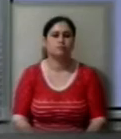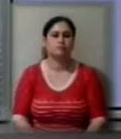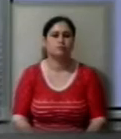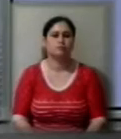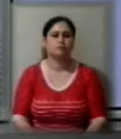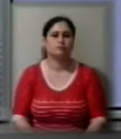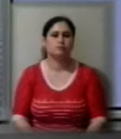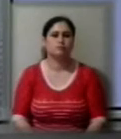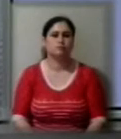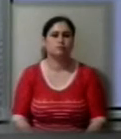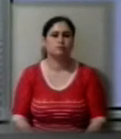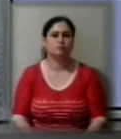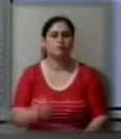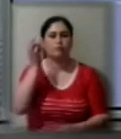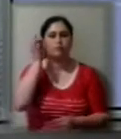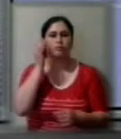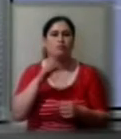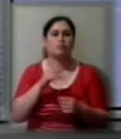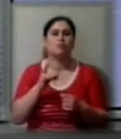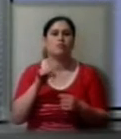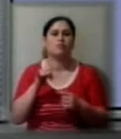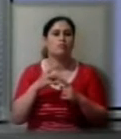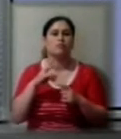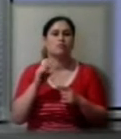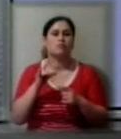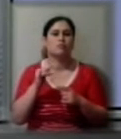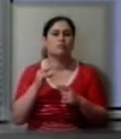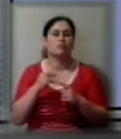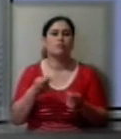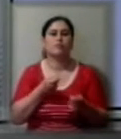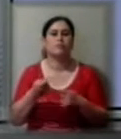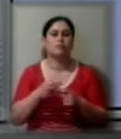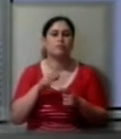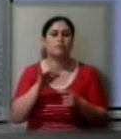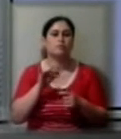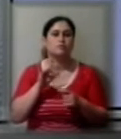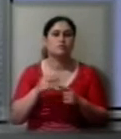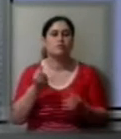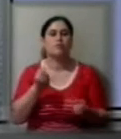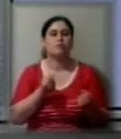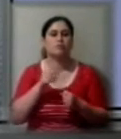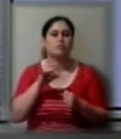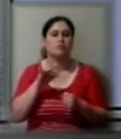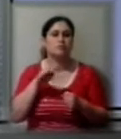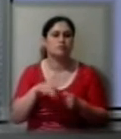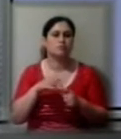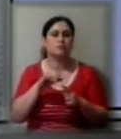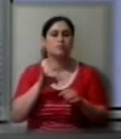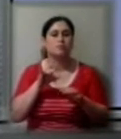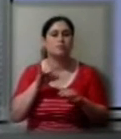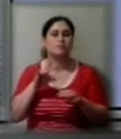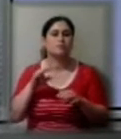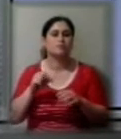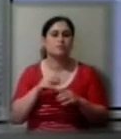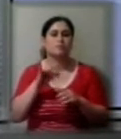Нагадаємо, регулярні та нерегулярні перевезення пасажирів автомобільним транспортом у приміському, міжміському,